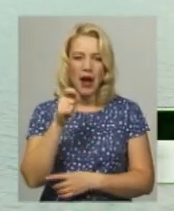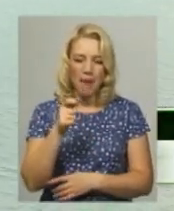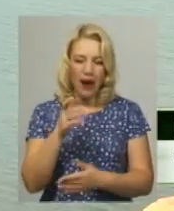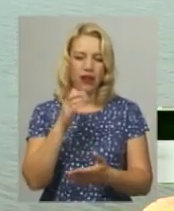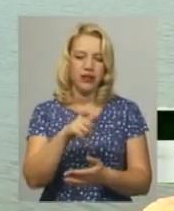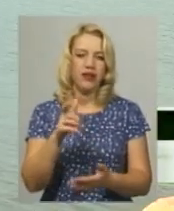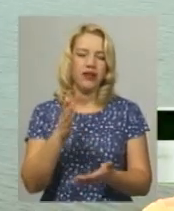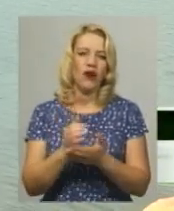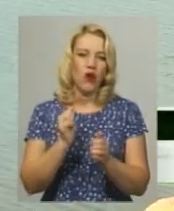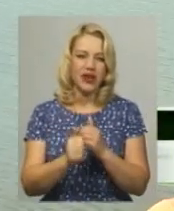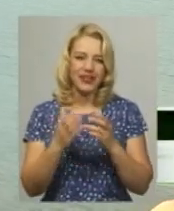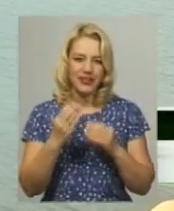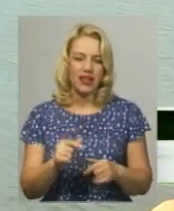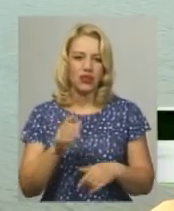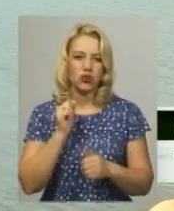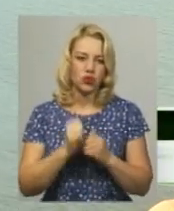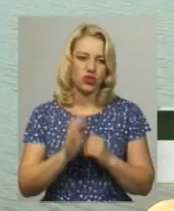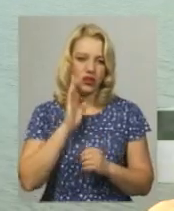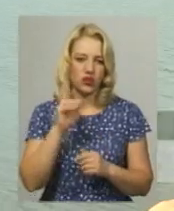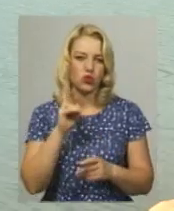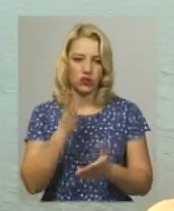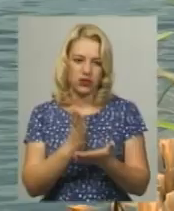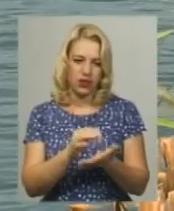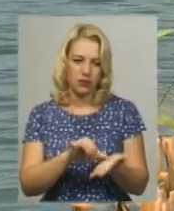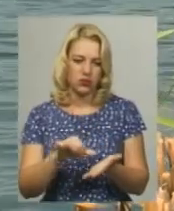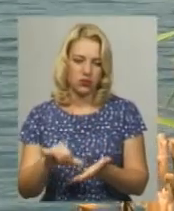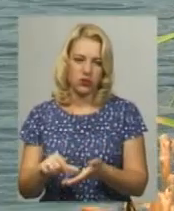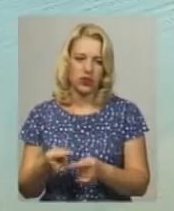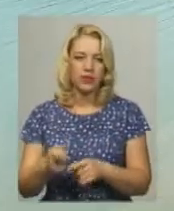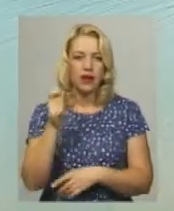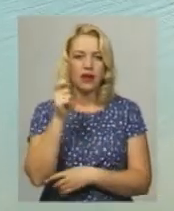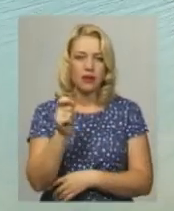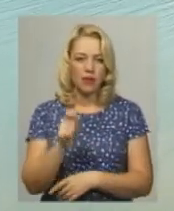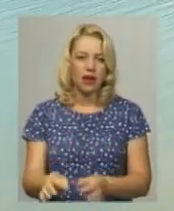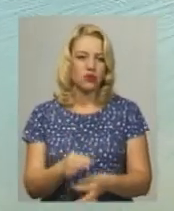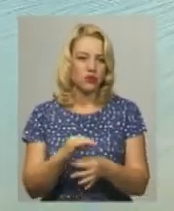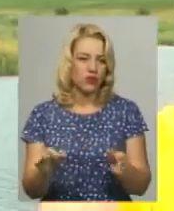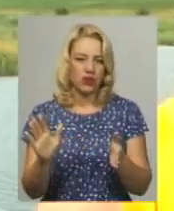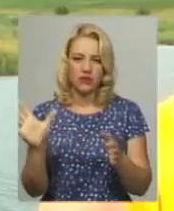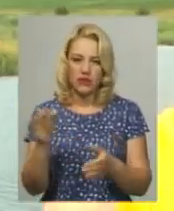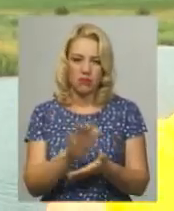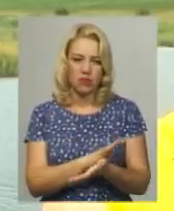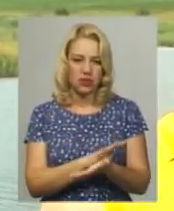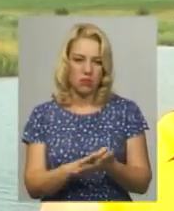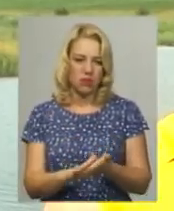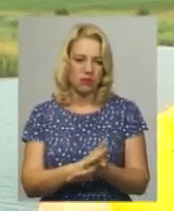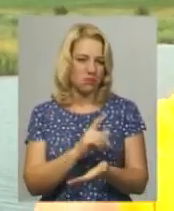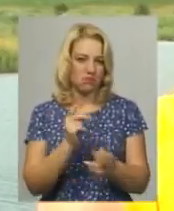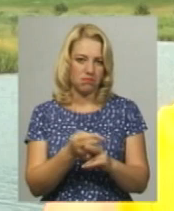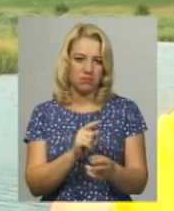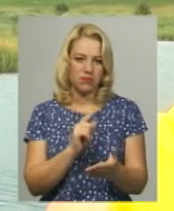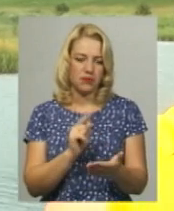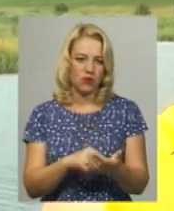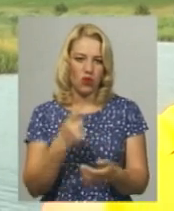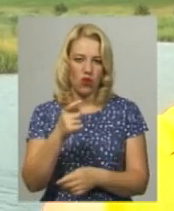дня, кожний ранок тут хтось тій присутній. Рибалити дозволяють усім безоплатно. До спитань, одна